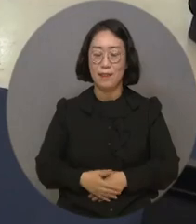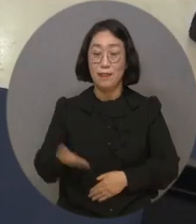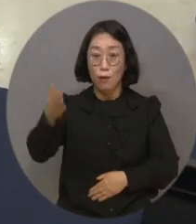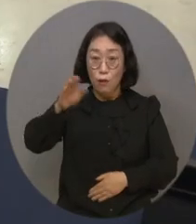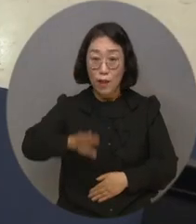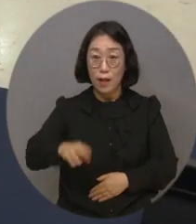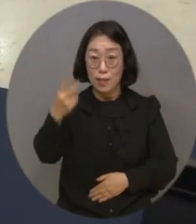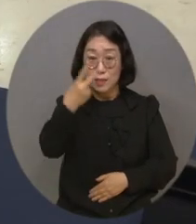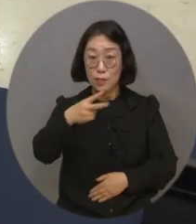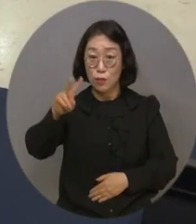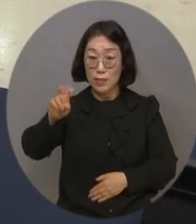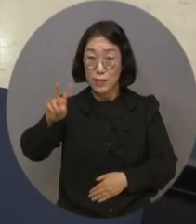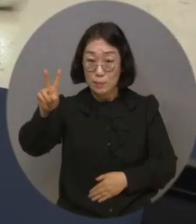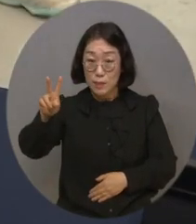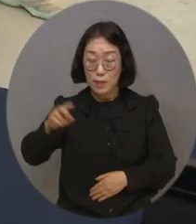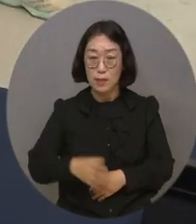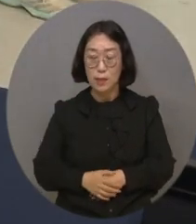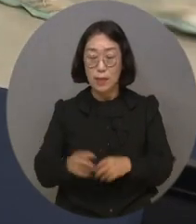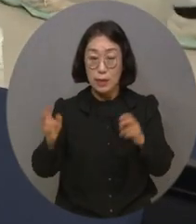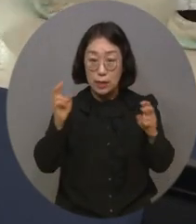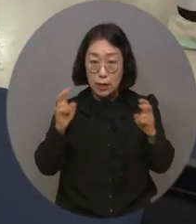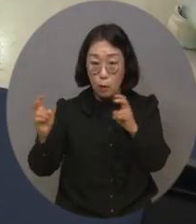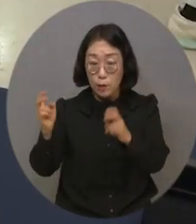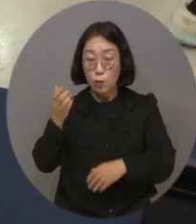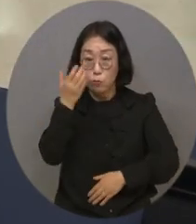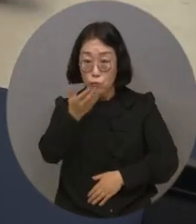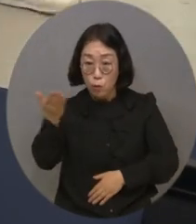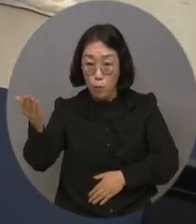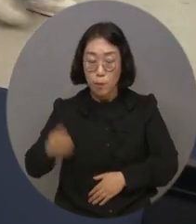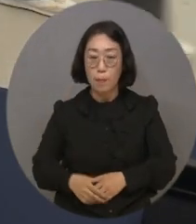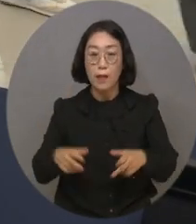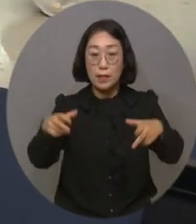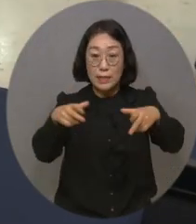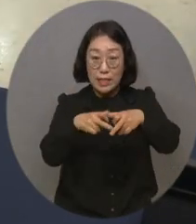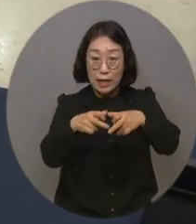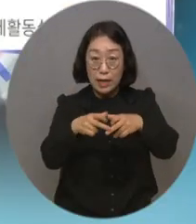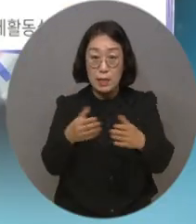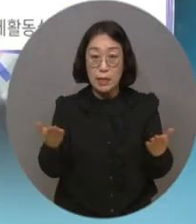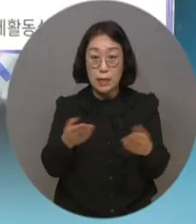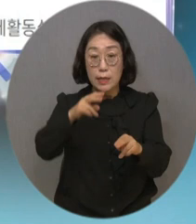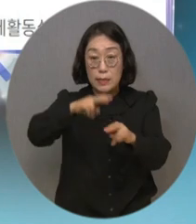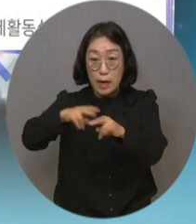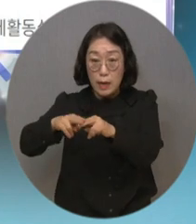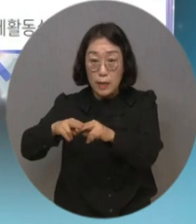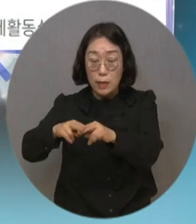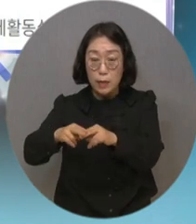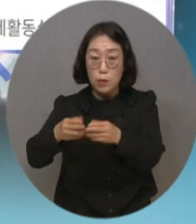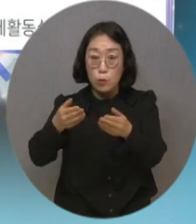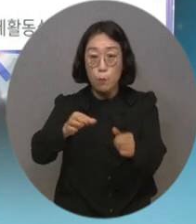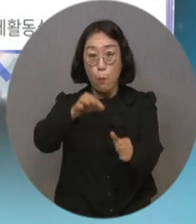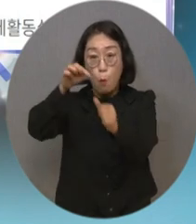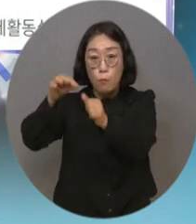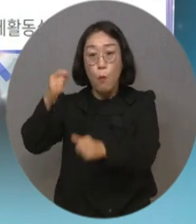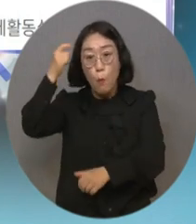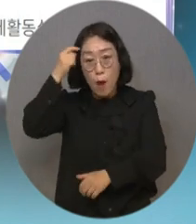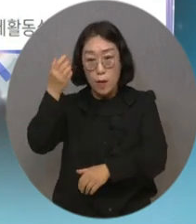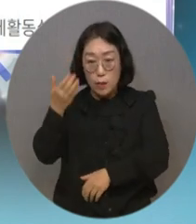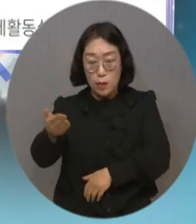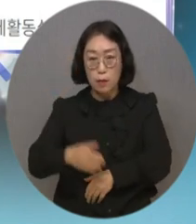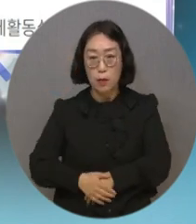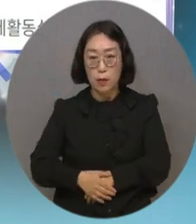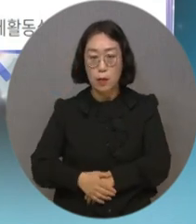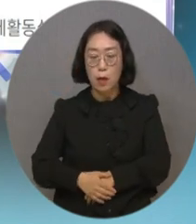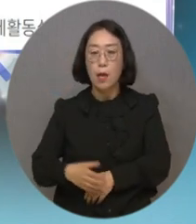2022년 기업체 장애인 고용주사에 따르면 장애인 근로자 채용이율을 38% 가까이 고용의무